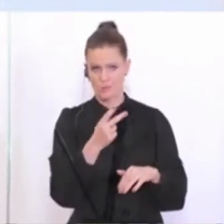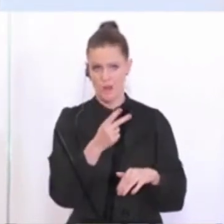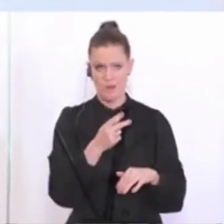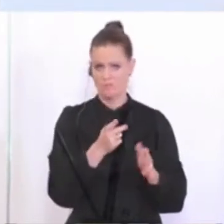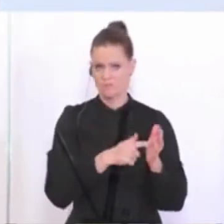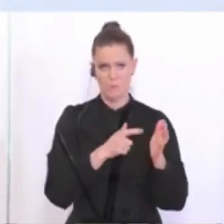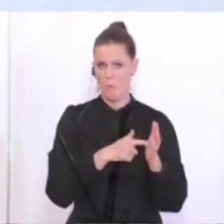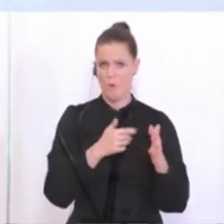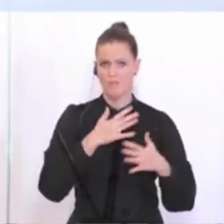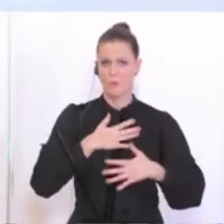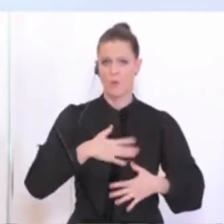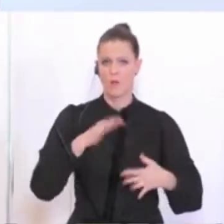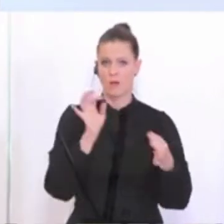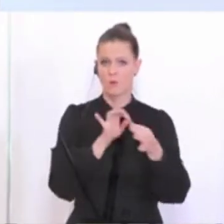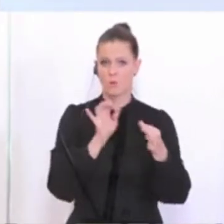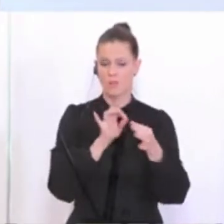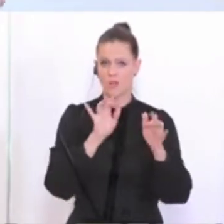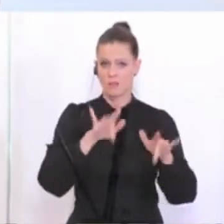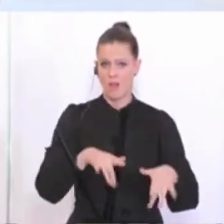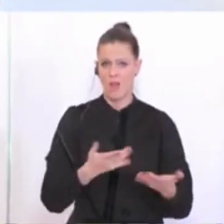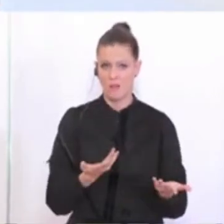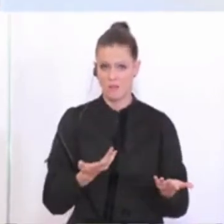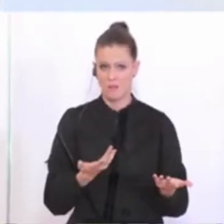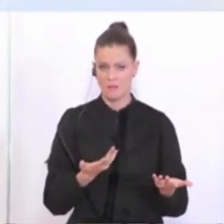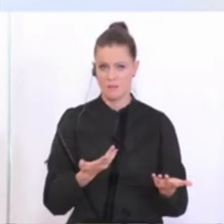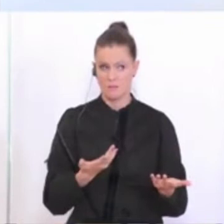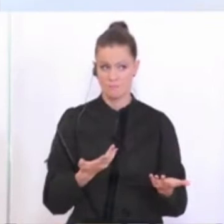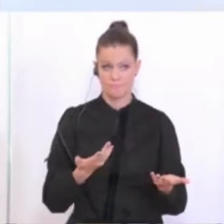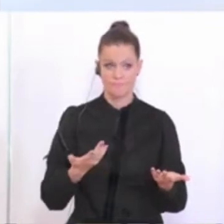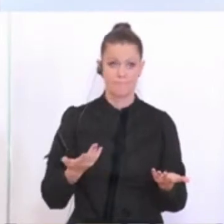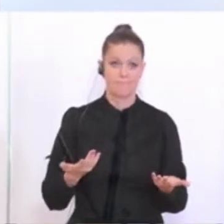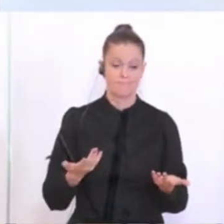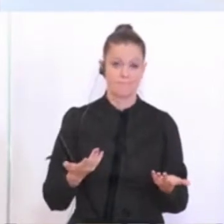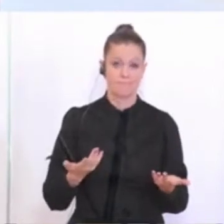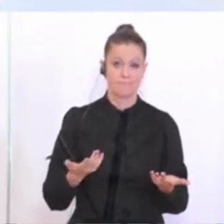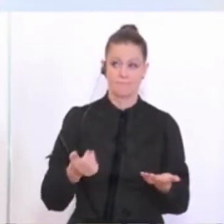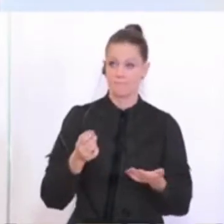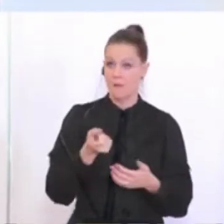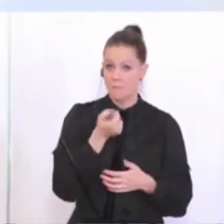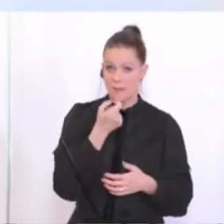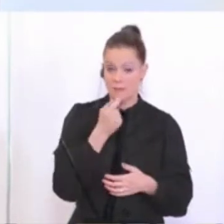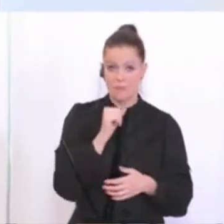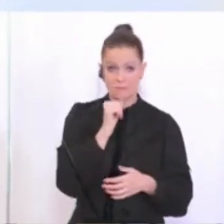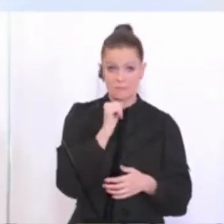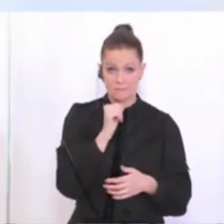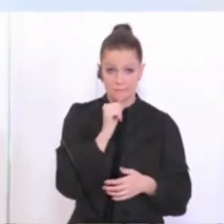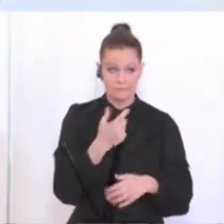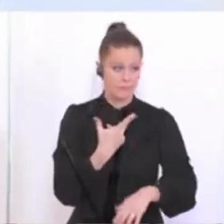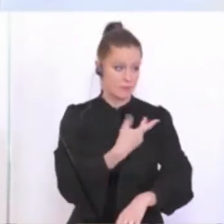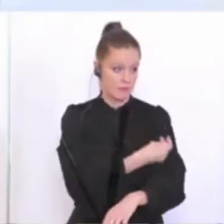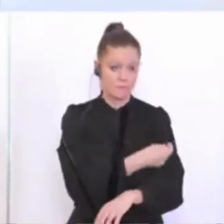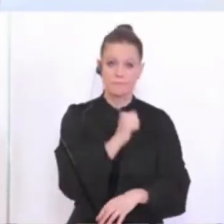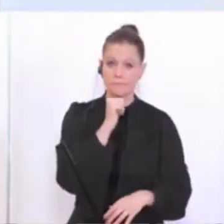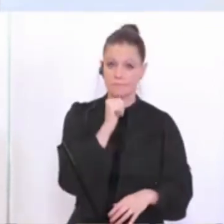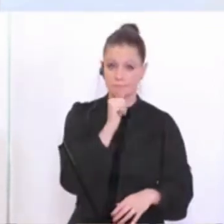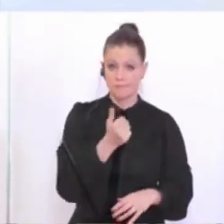Körperkontakt kommt. Und solange uns nichts anderes zur Verfügung steht, medikamentös oder impfungstechnisch, stelle ich mir